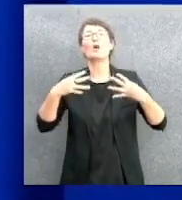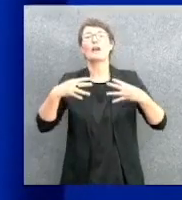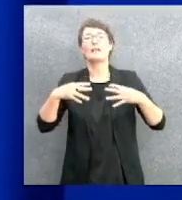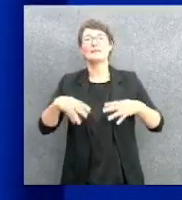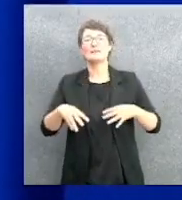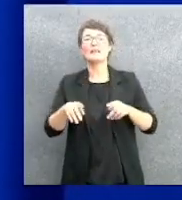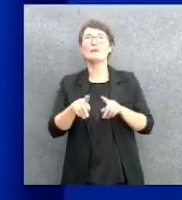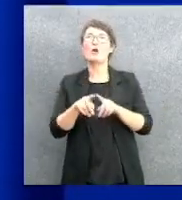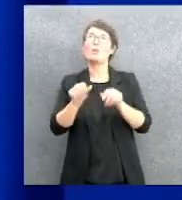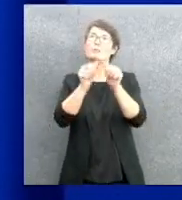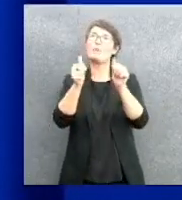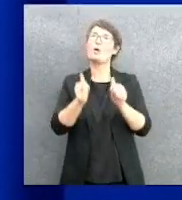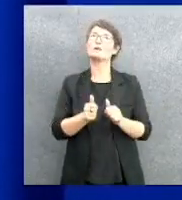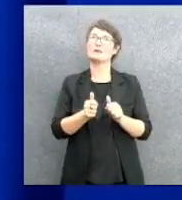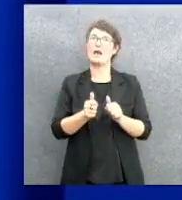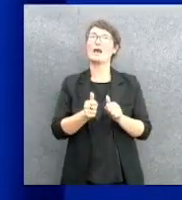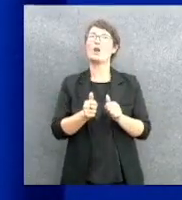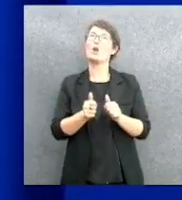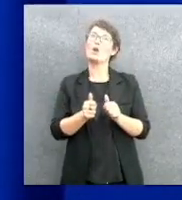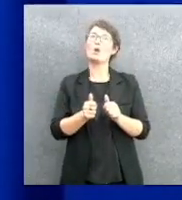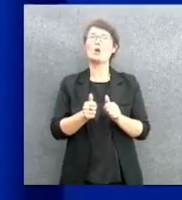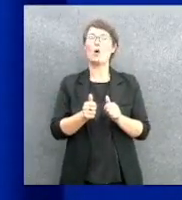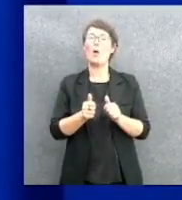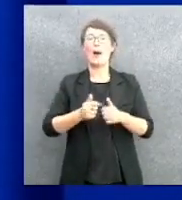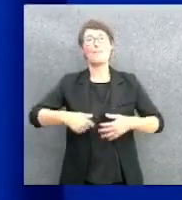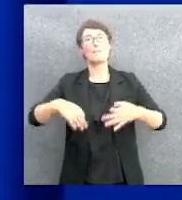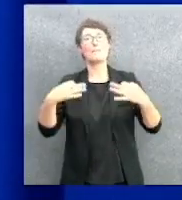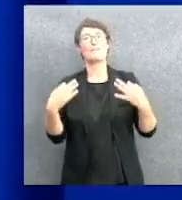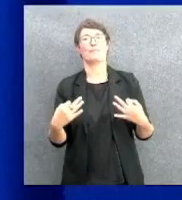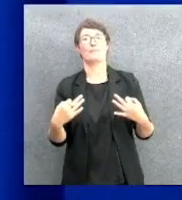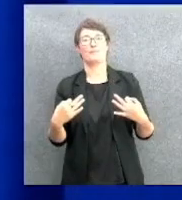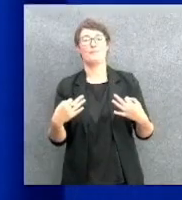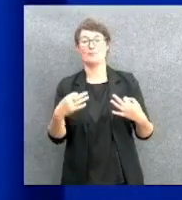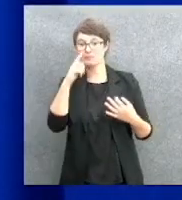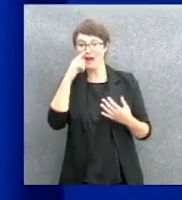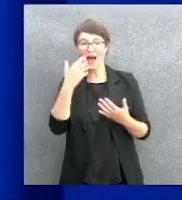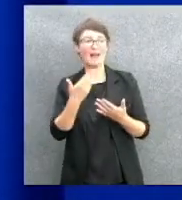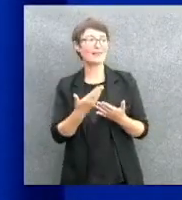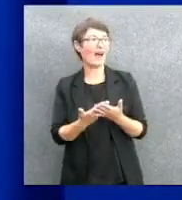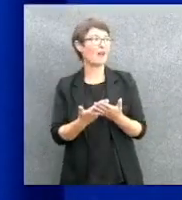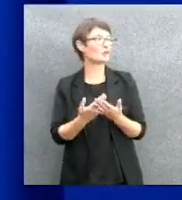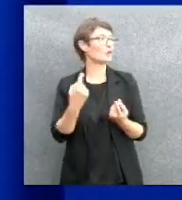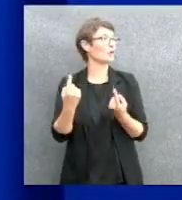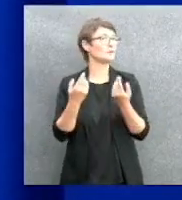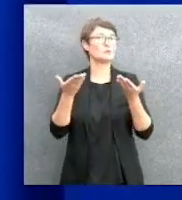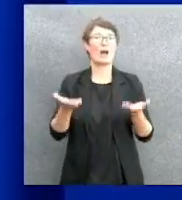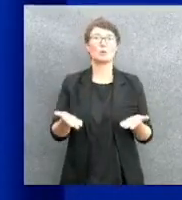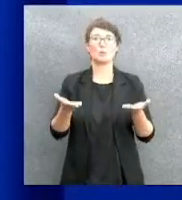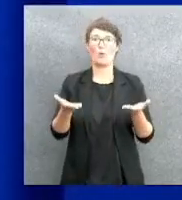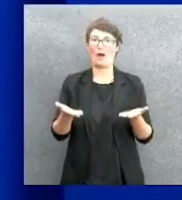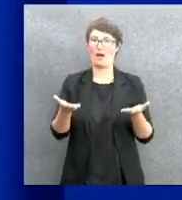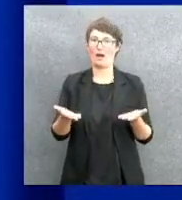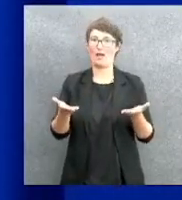autorità, un modello che si al passo con i tempi. L'Agenzia si sta misurando con la guerra dei